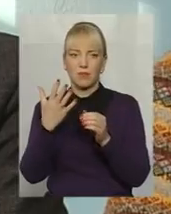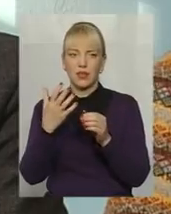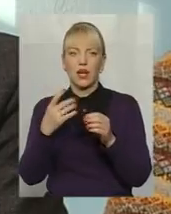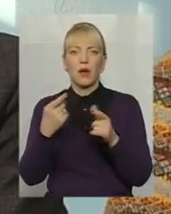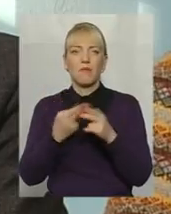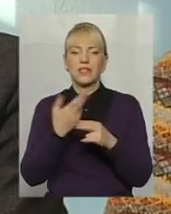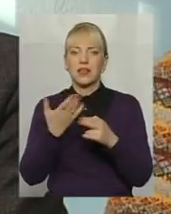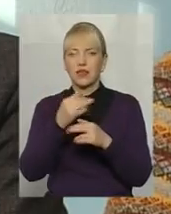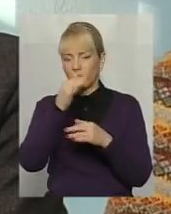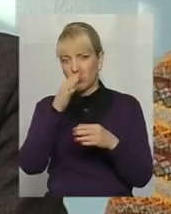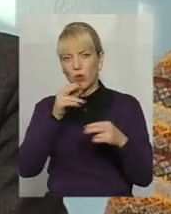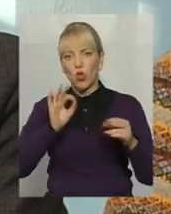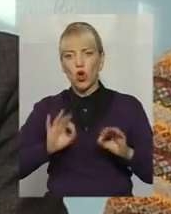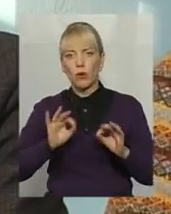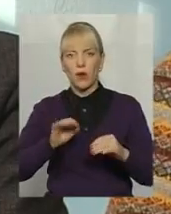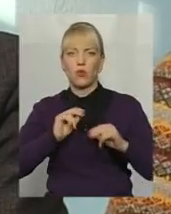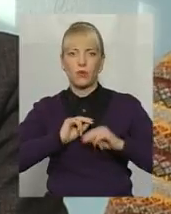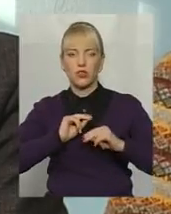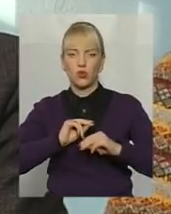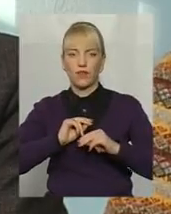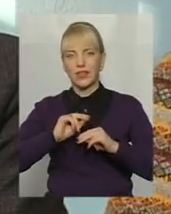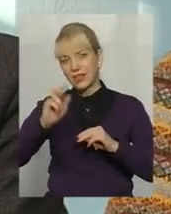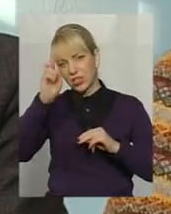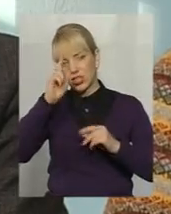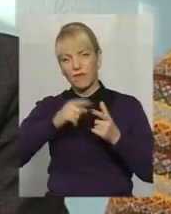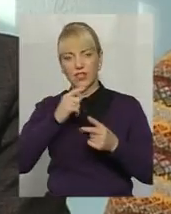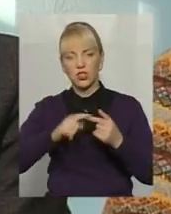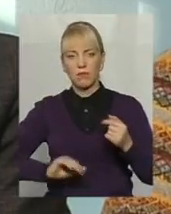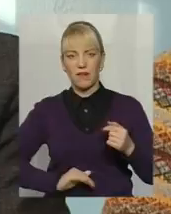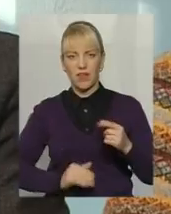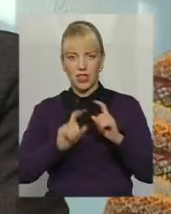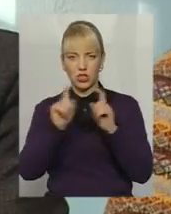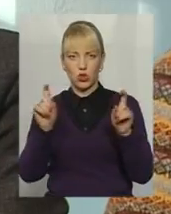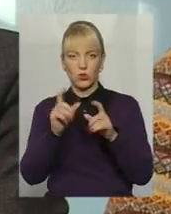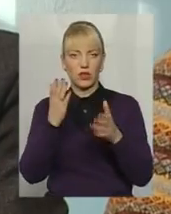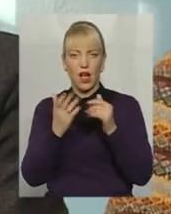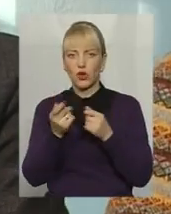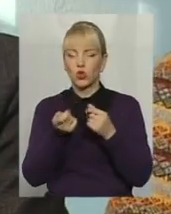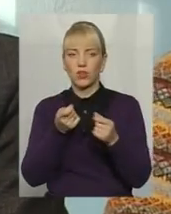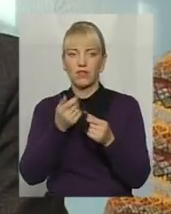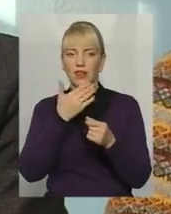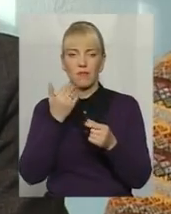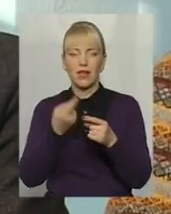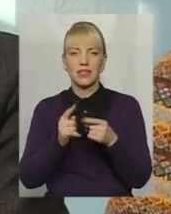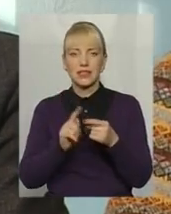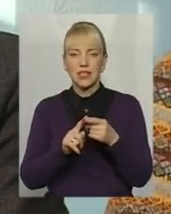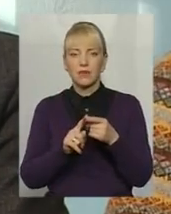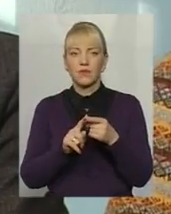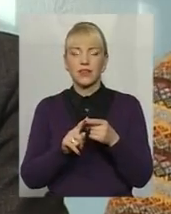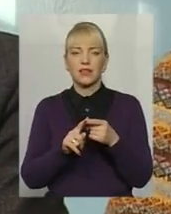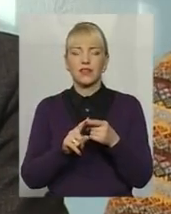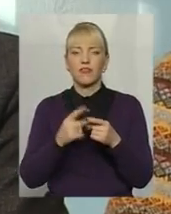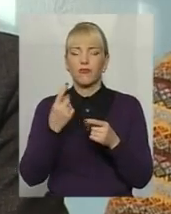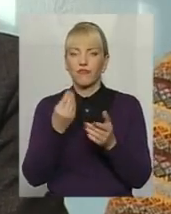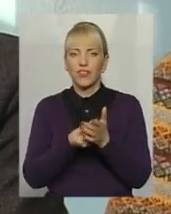фактично нормально не може працювати структура. Чи це державна, чи це приватна. От якщо в керівника немає таких речагів, в першу